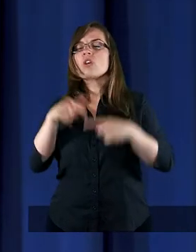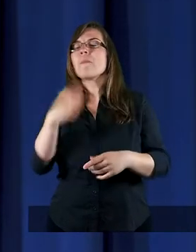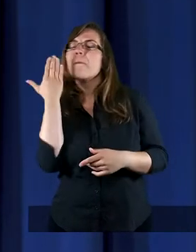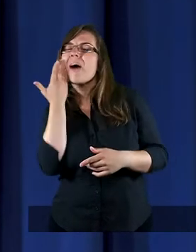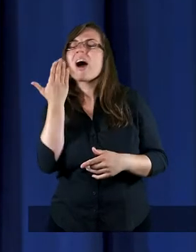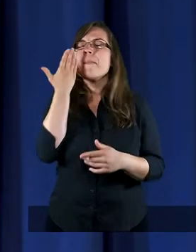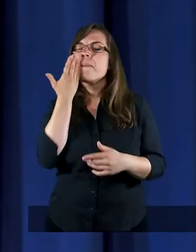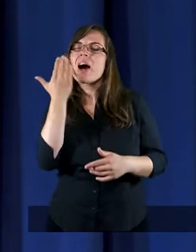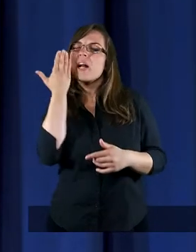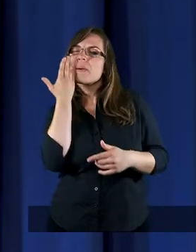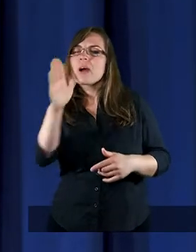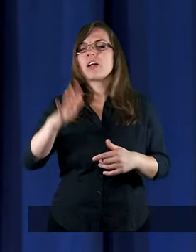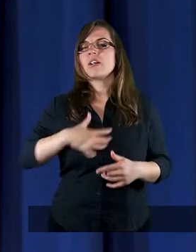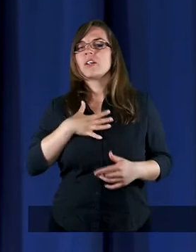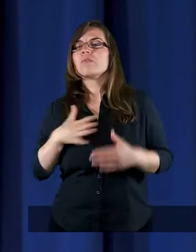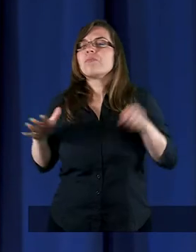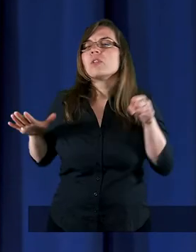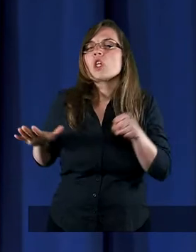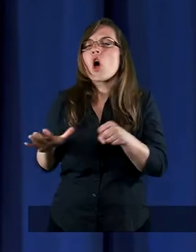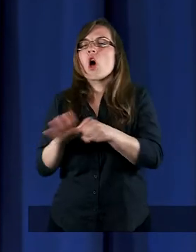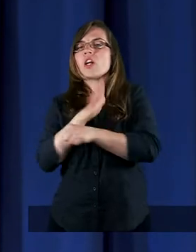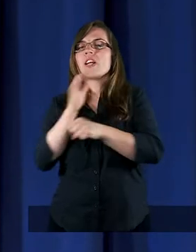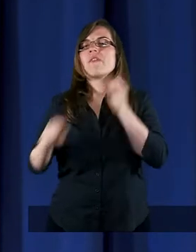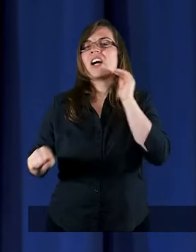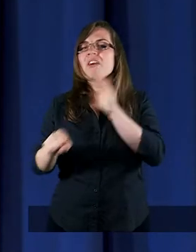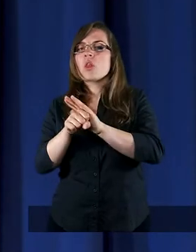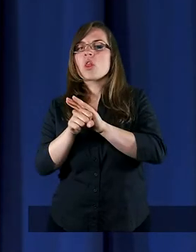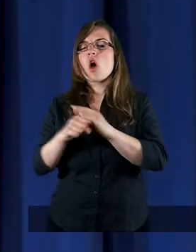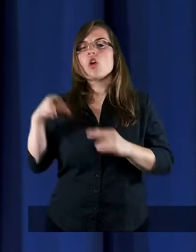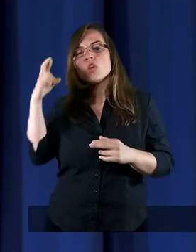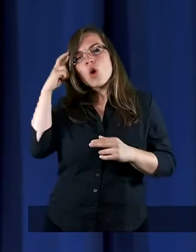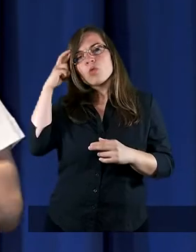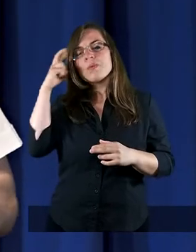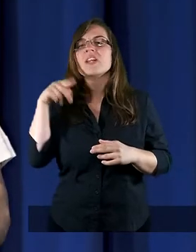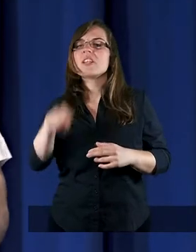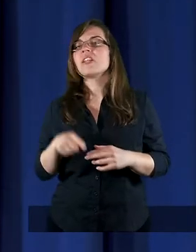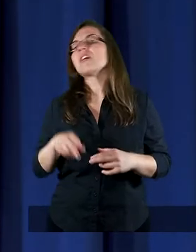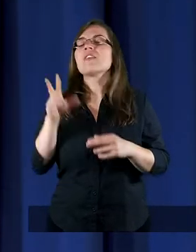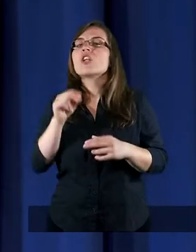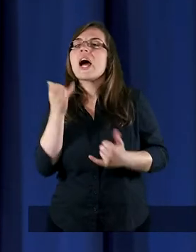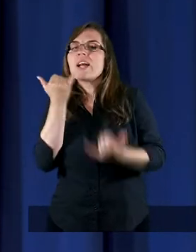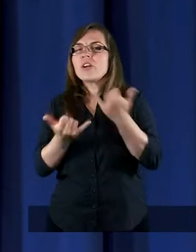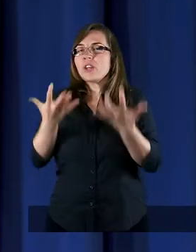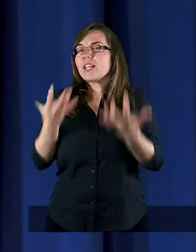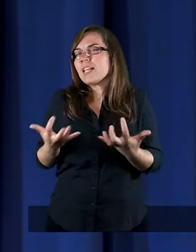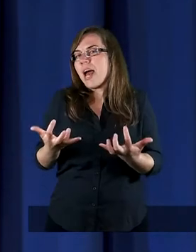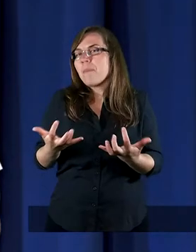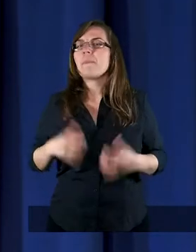bardziej dojrzewam do zrozumienia, że jeśli chcemy